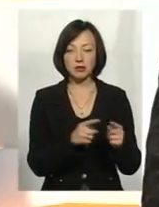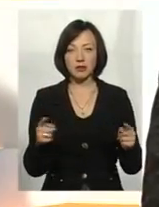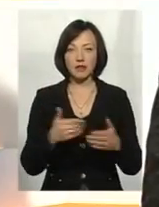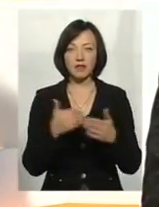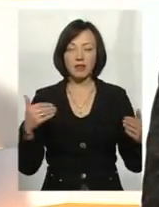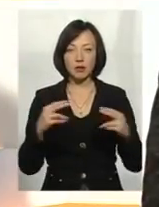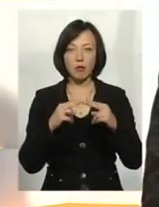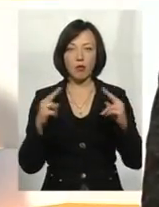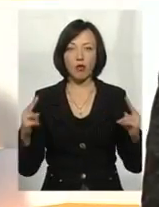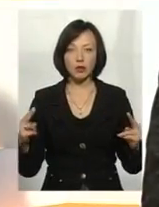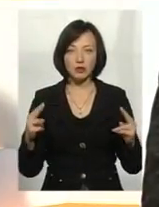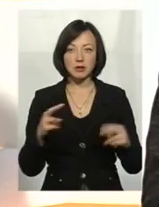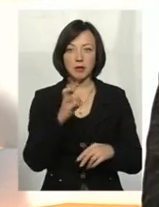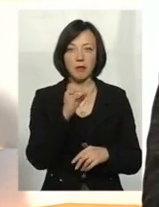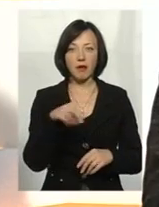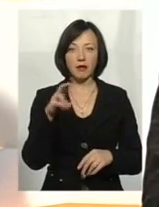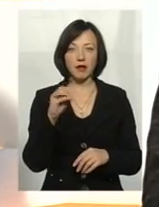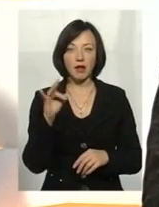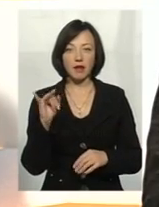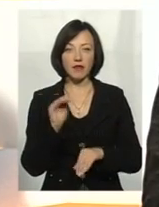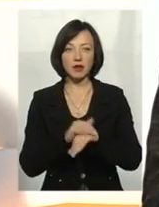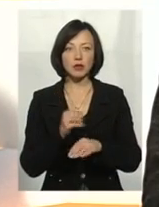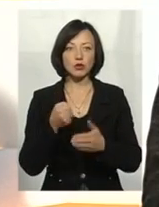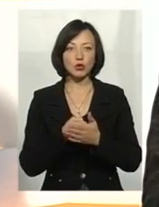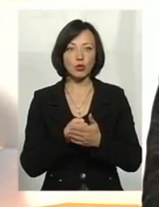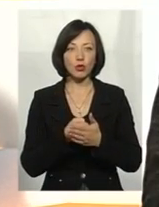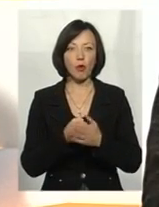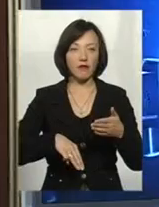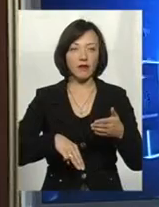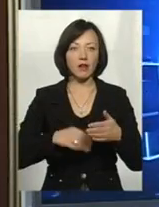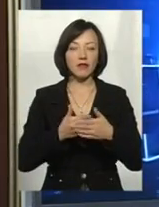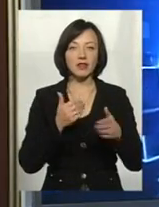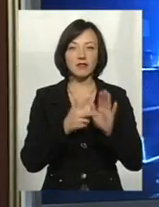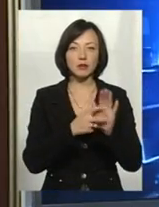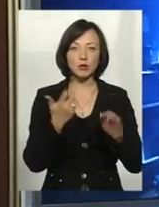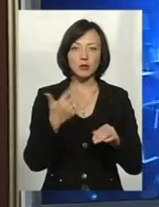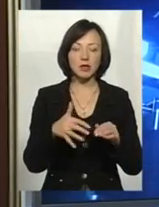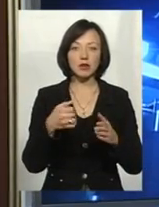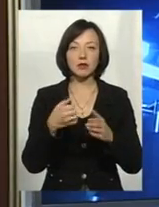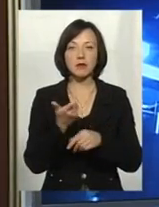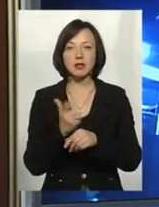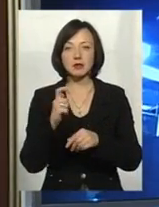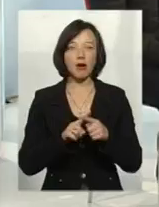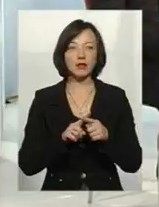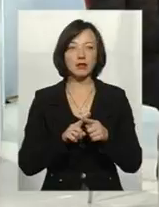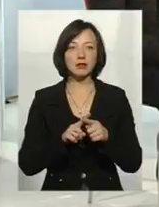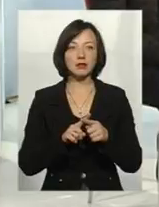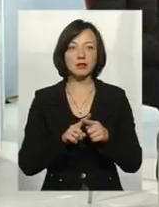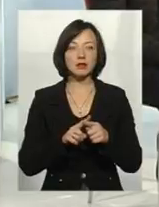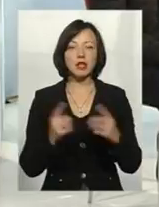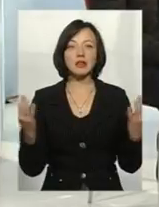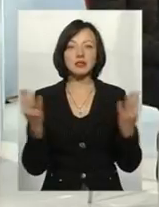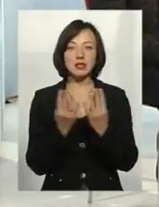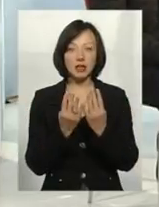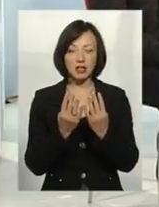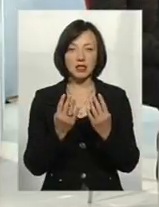мосту від вулиці Бендери і фактично до мосту на вулиці Свободи. Ця обмежена ділянка, що закриті